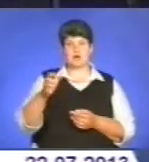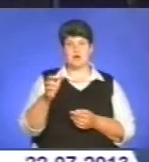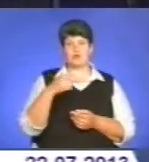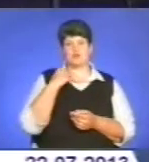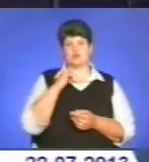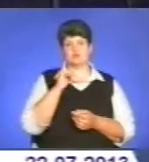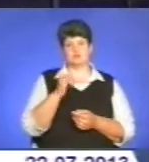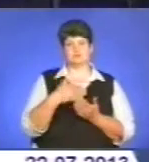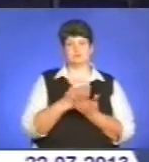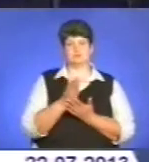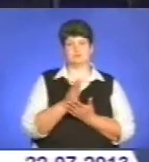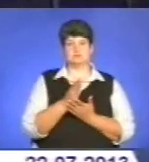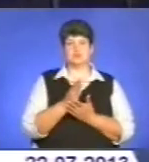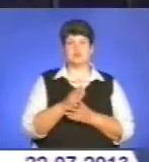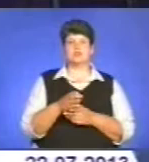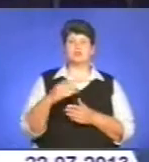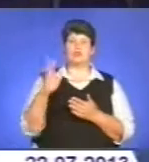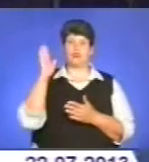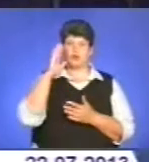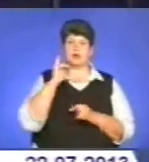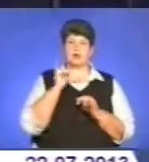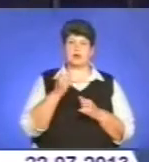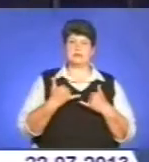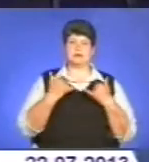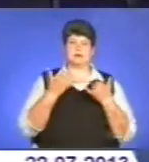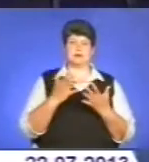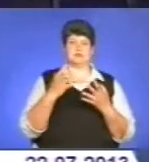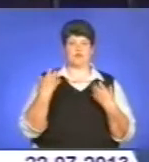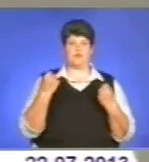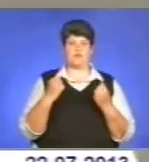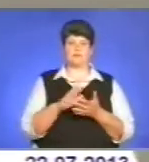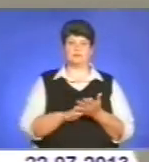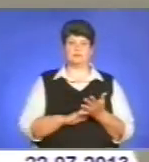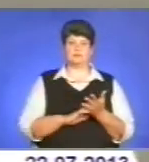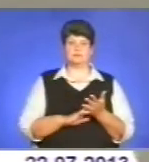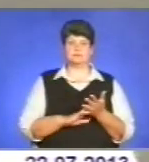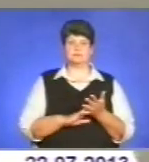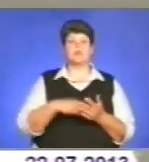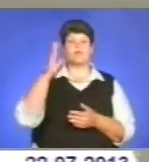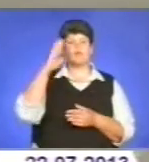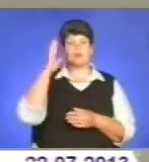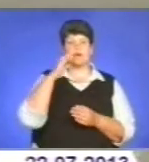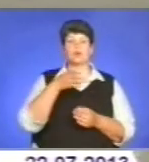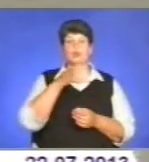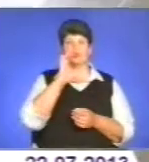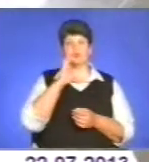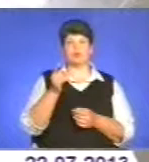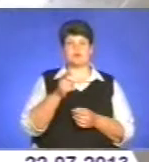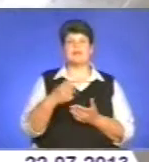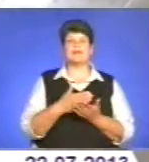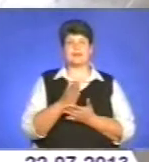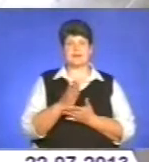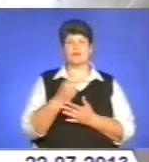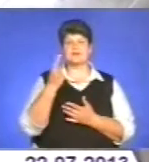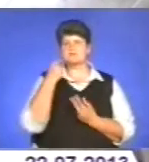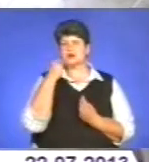якість. Чи справді вода небезпечна для здоров'я – дивимось далі. Вода, яку п'ють тернополяни, якісна. Одна із